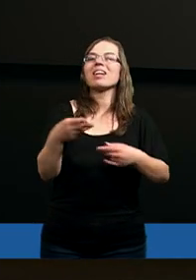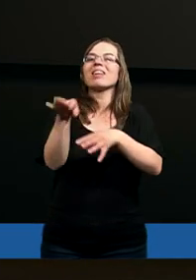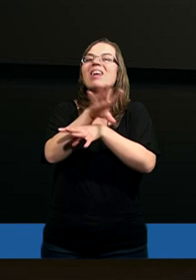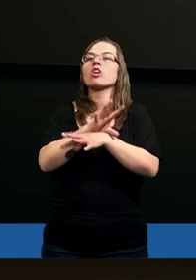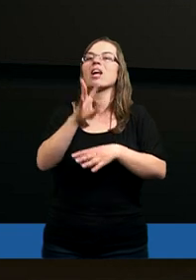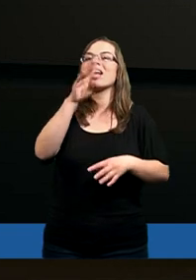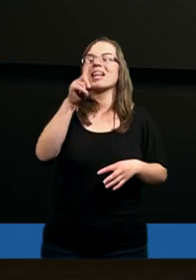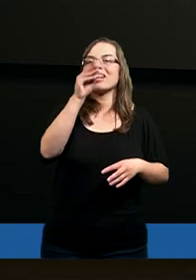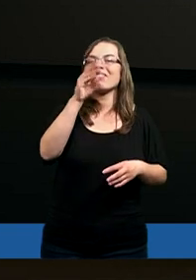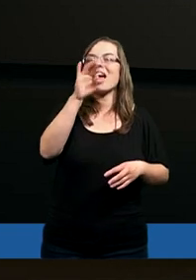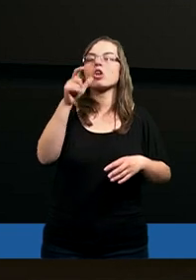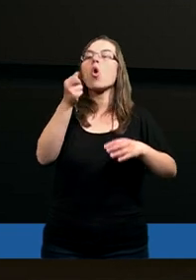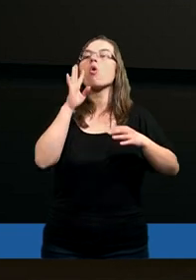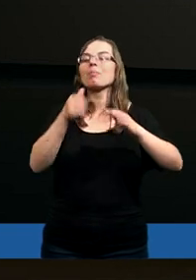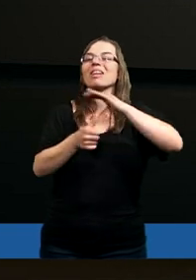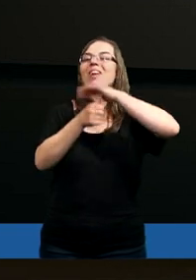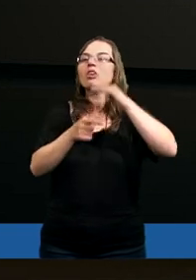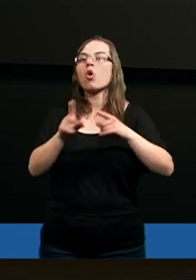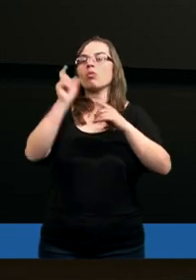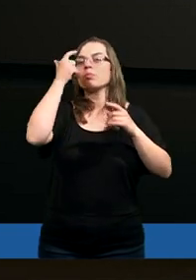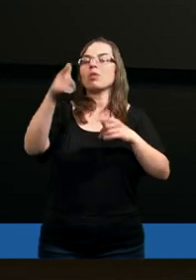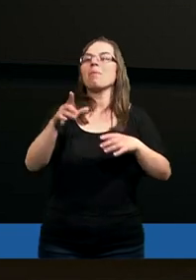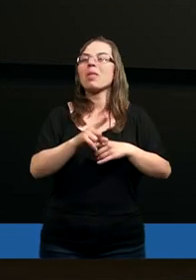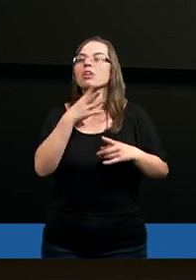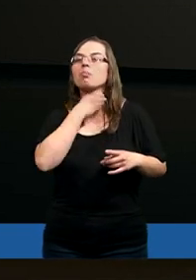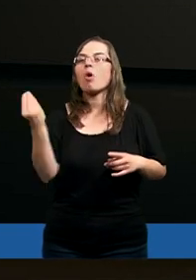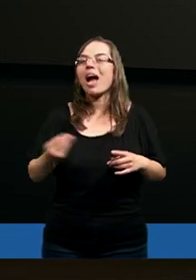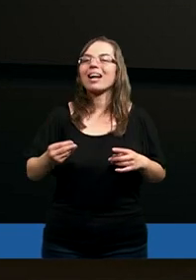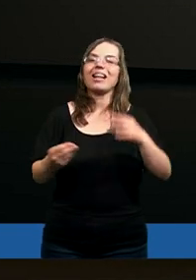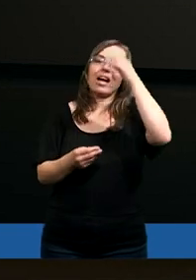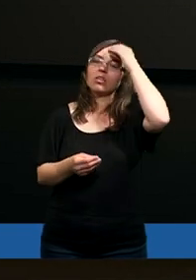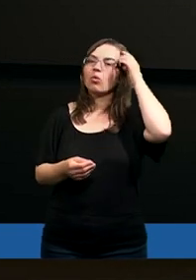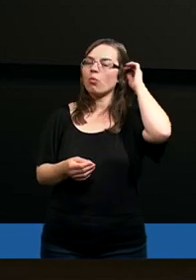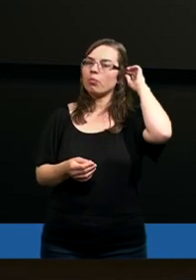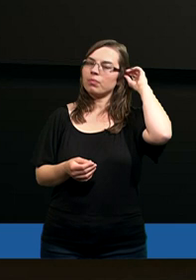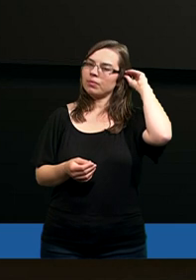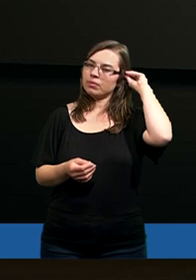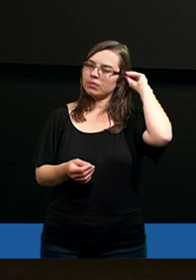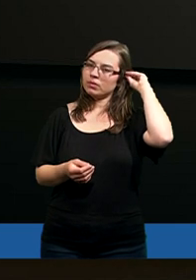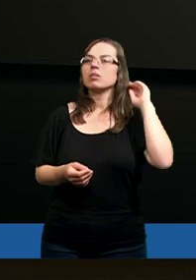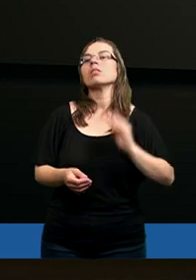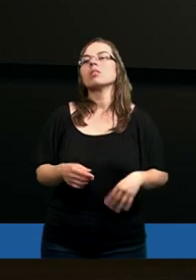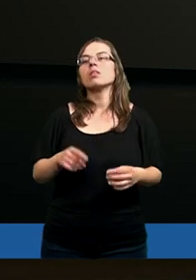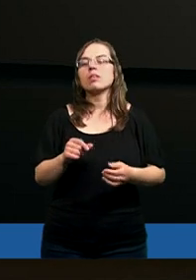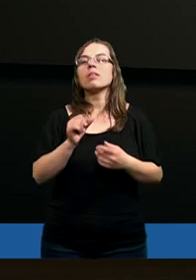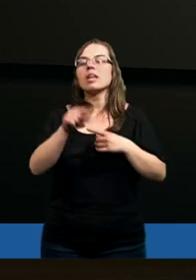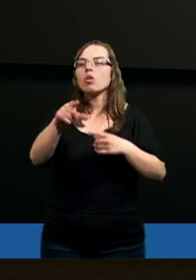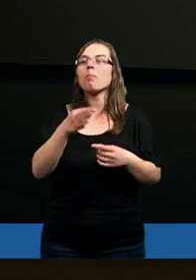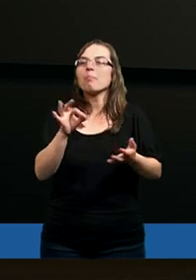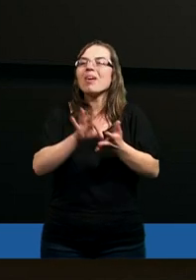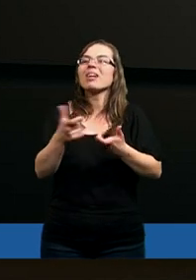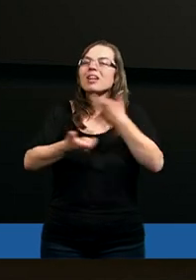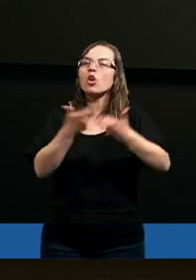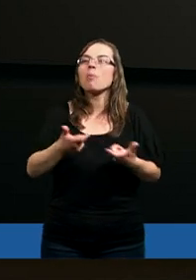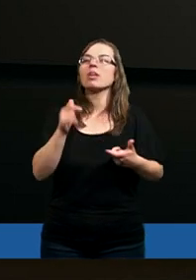z wierzchnością pogardzają. A więc być może, nie wiem, autorytet tych, którzy stoją na czele zborów, jest podważany,